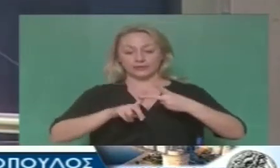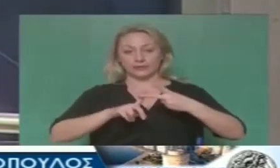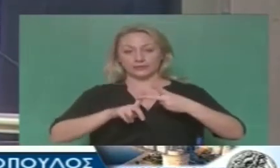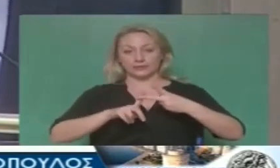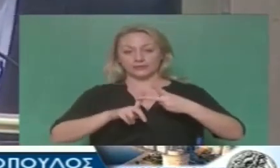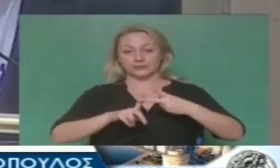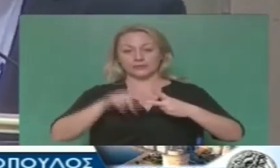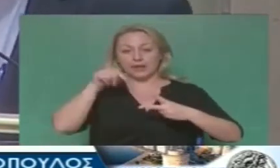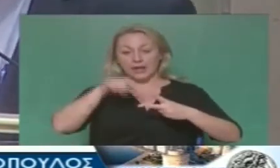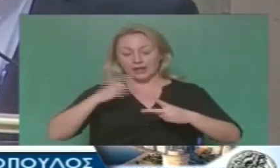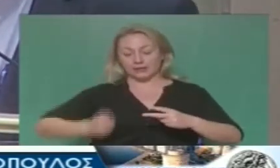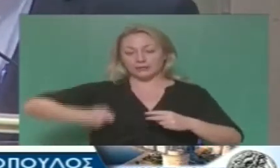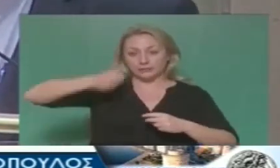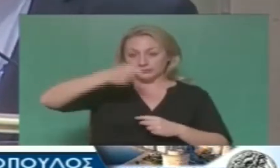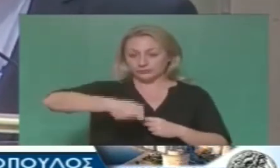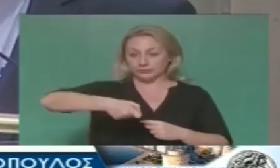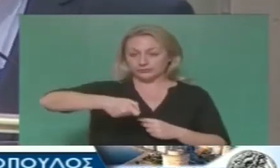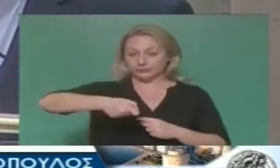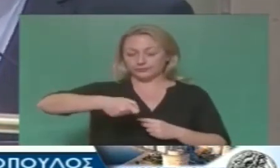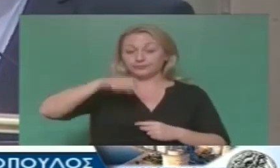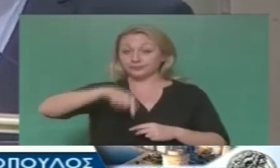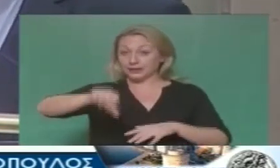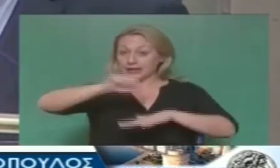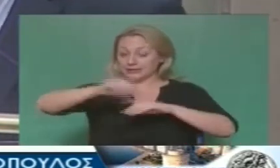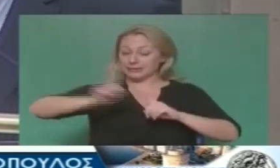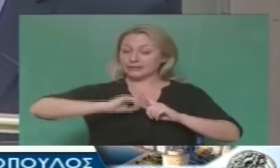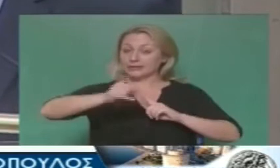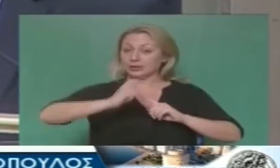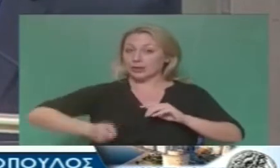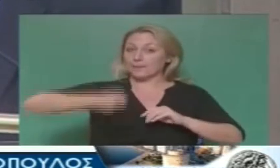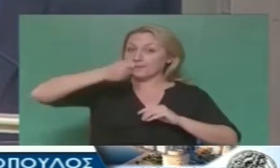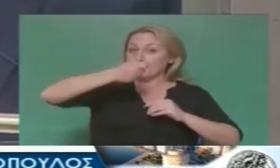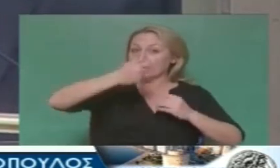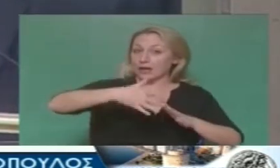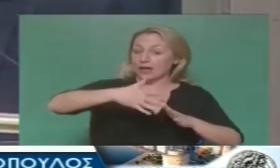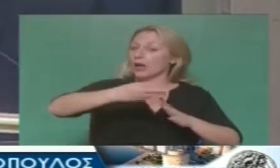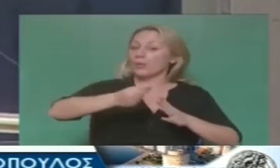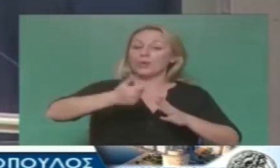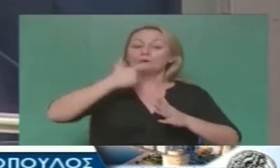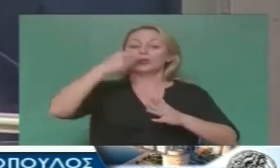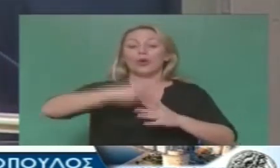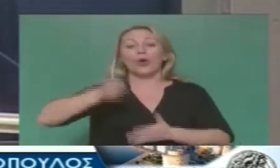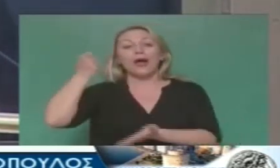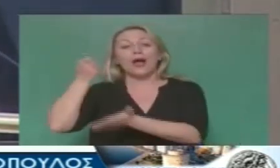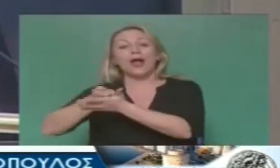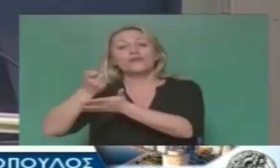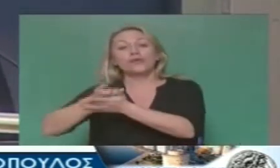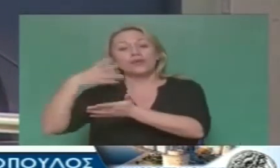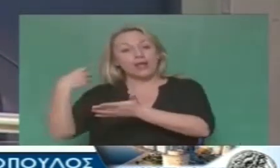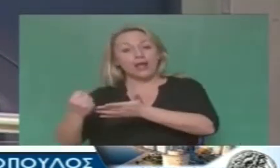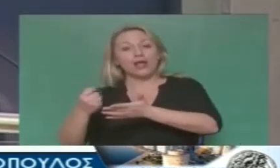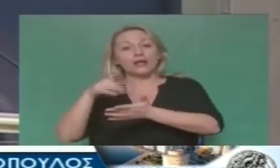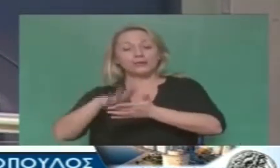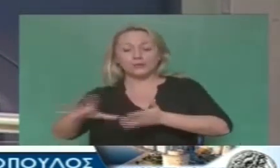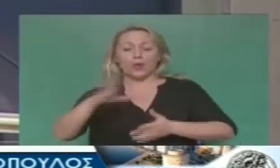Το πληρώνεις την αστική συγκοινωνία ήδη με την τεράστια εφορία που πληρώνει